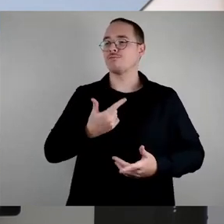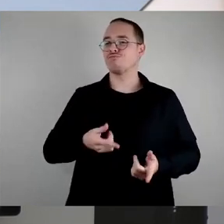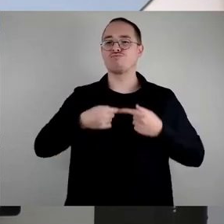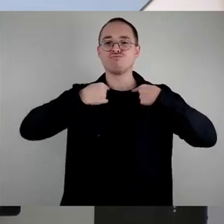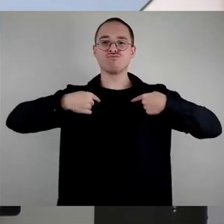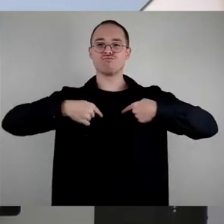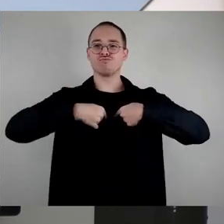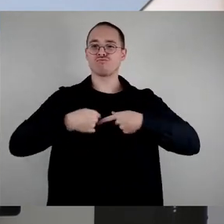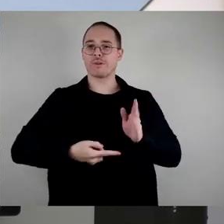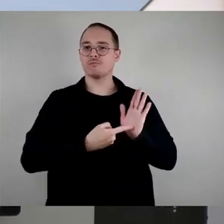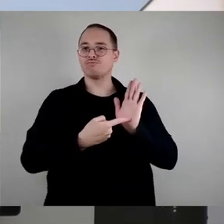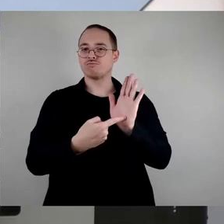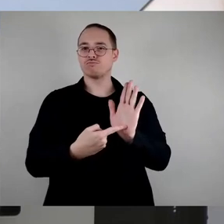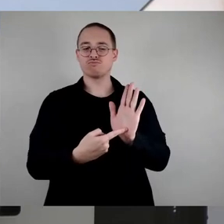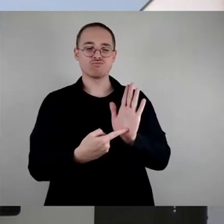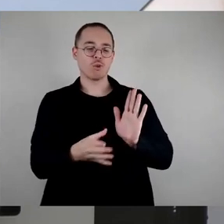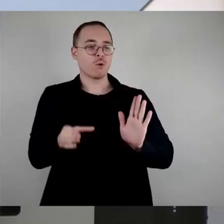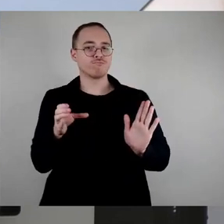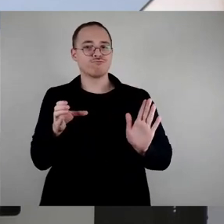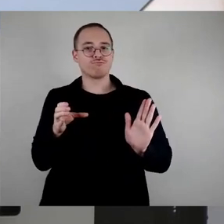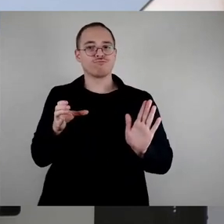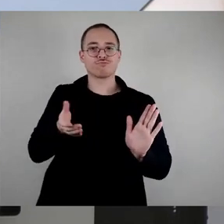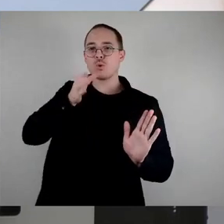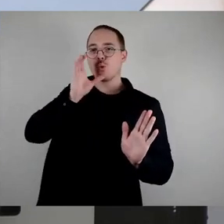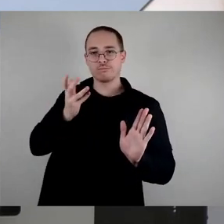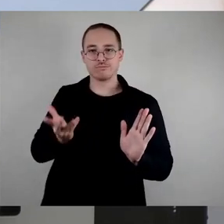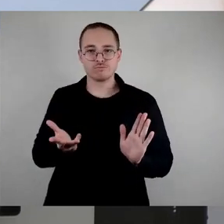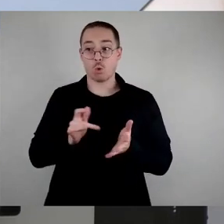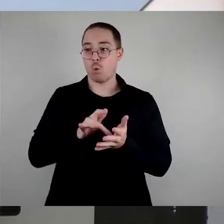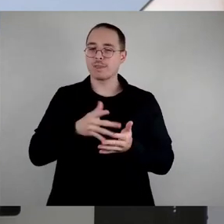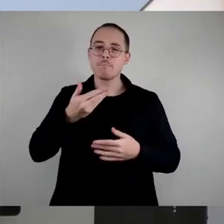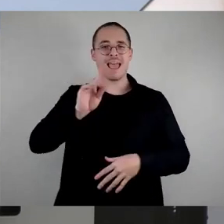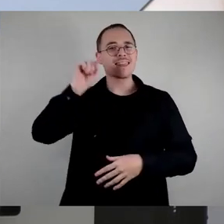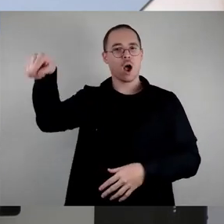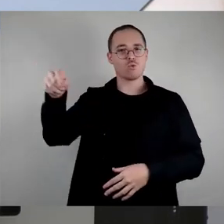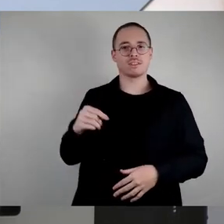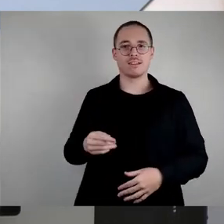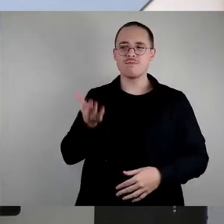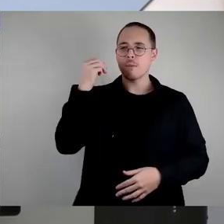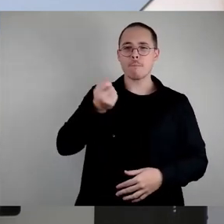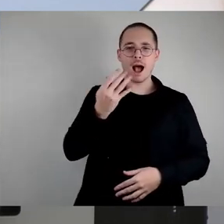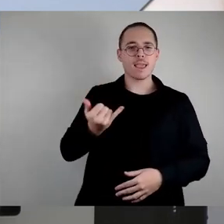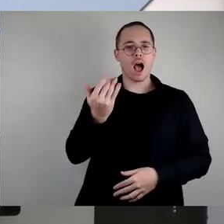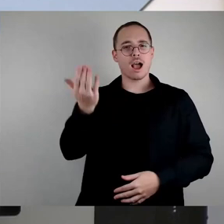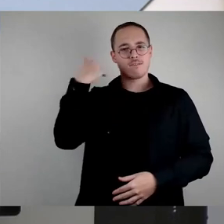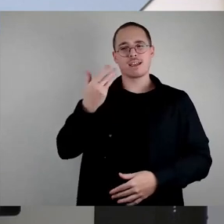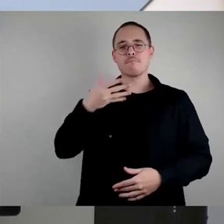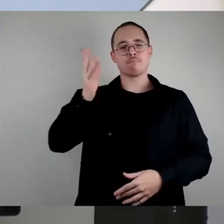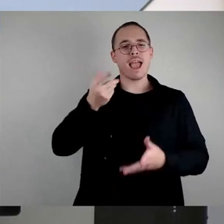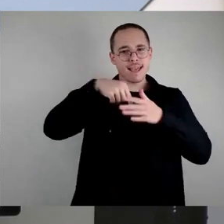weil sich auch etwas mehr unter freiem Himmel abspielt als noch vor ein paar Jahren. Das geht einher mit einer